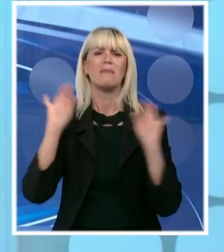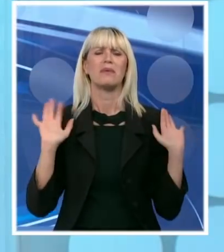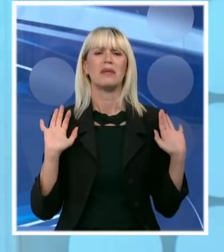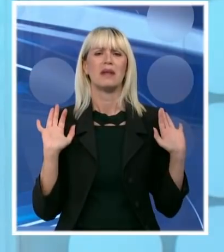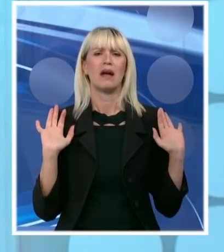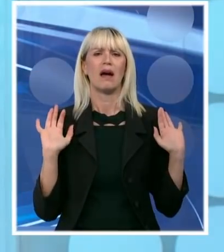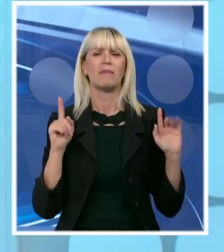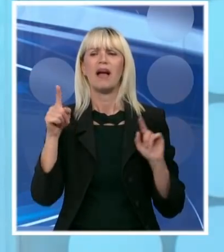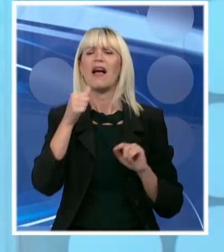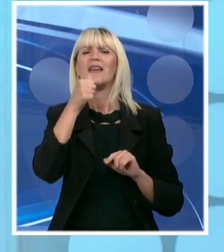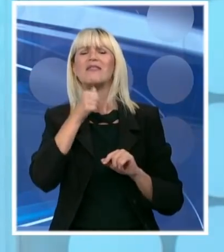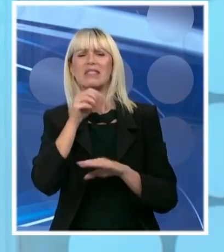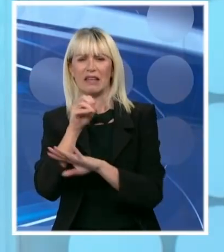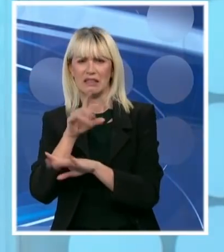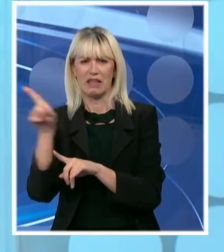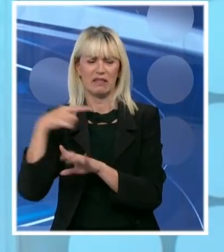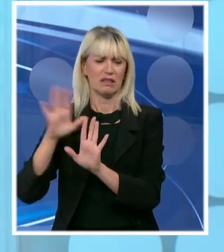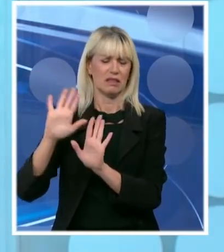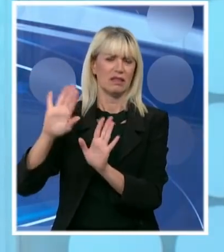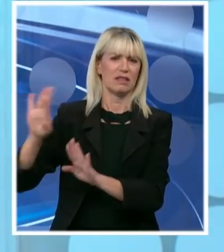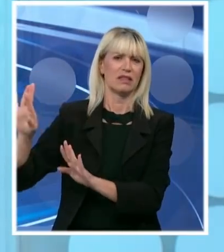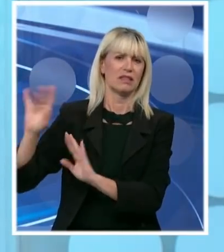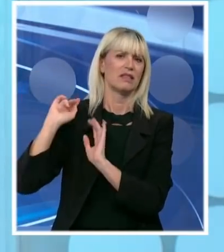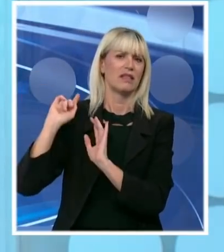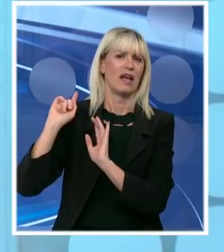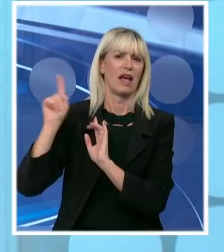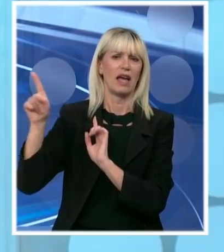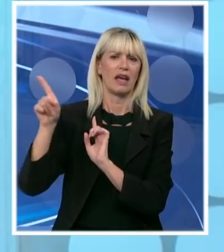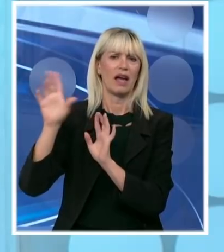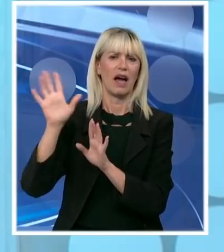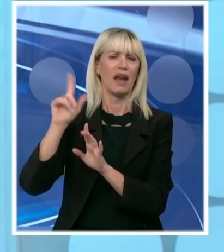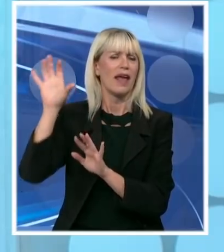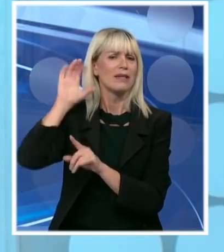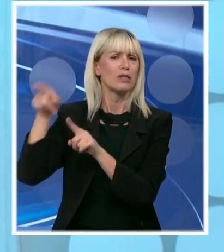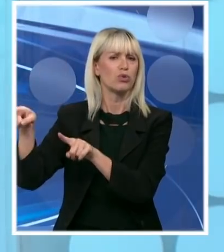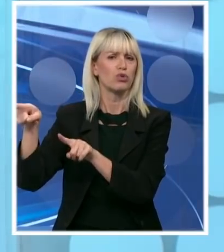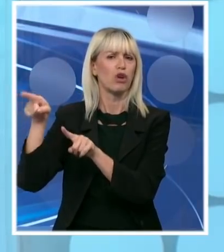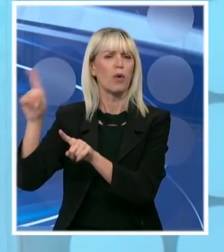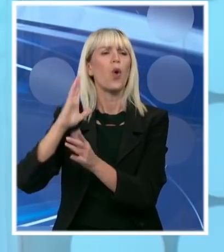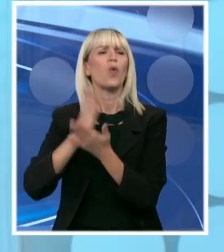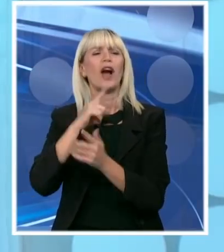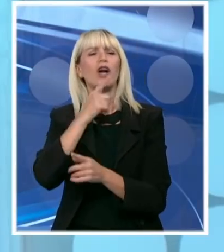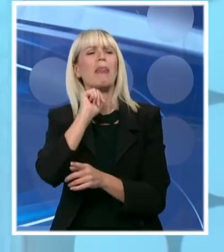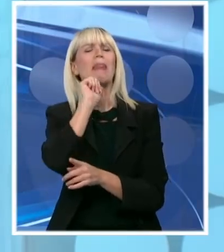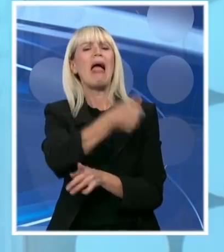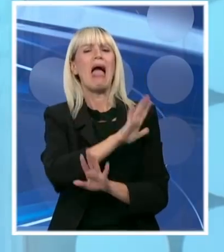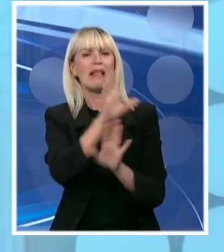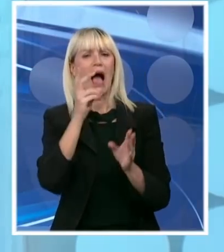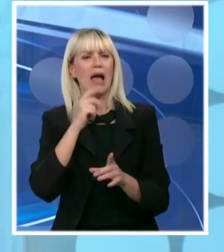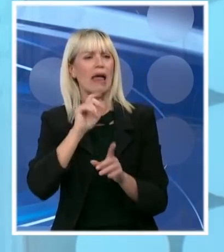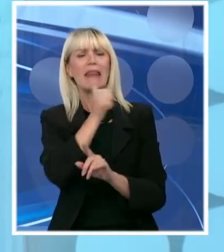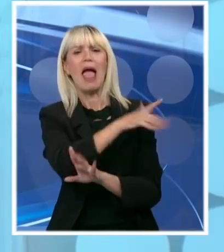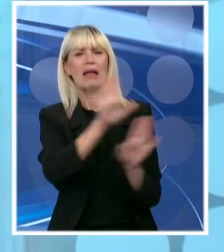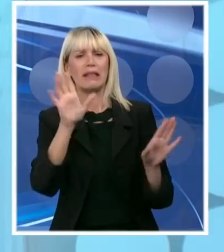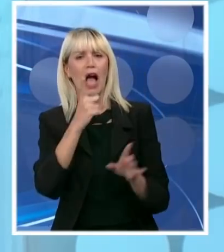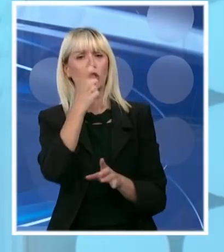fiskalni savjet, ja njihove primjerbe najviše volim, ali oni bi rekli nikad ništa, nemojte da dajete narodu. i oni su rekli nemojte da dajete narodu ni sto evra, nemojte da